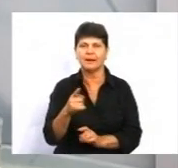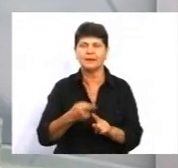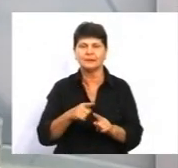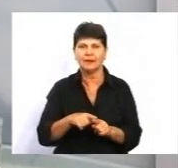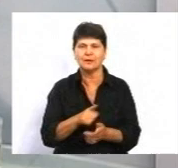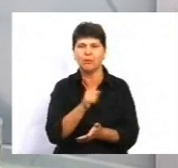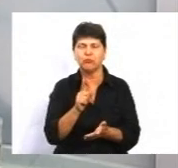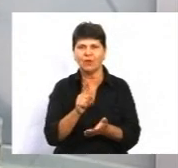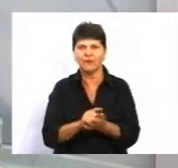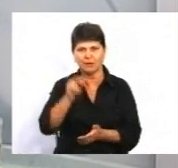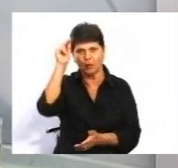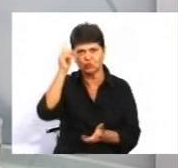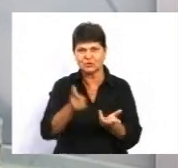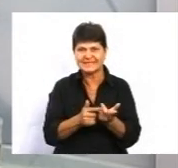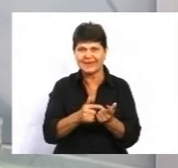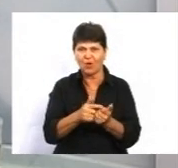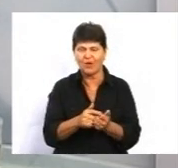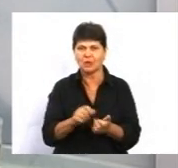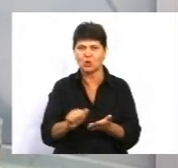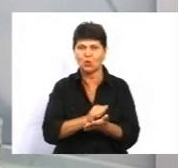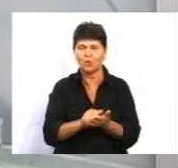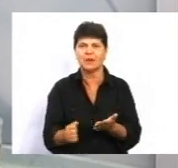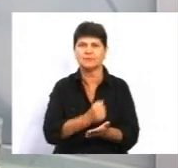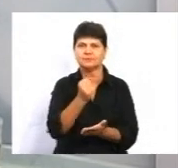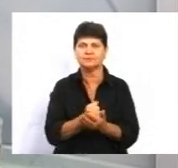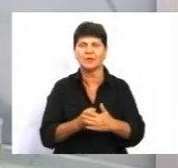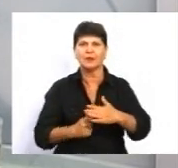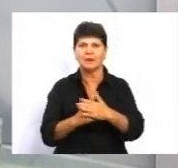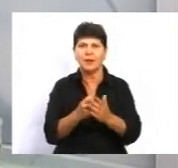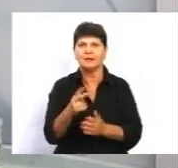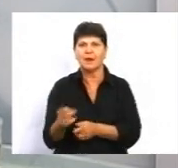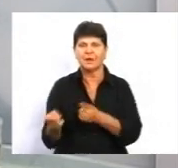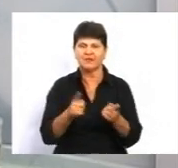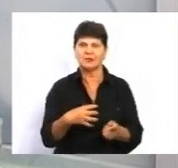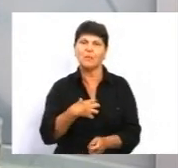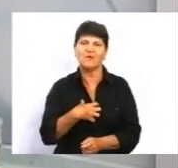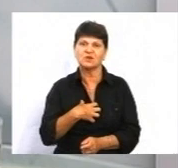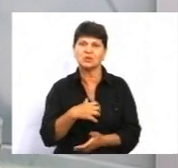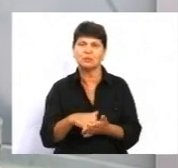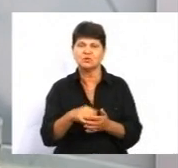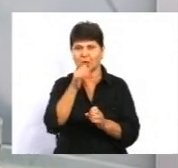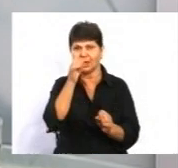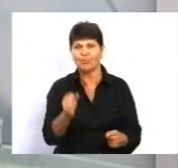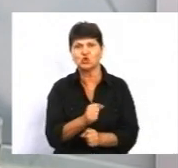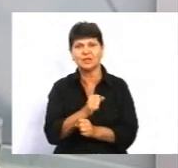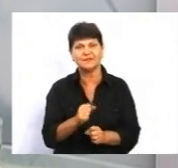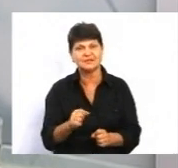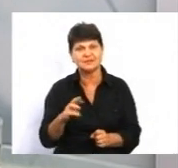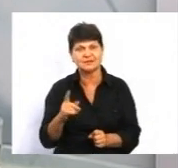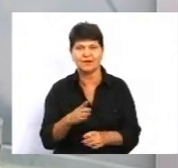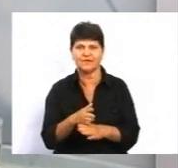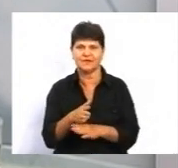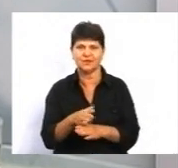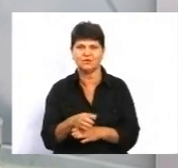подати заяву та документ, що підтверджує підставу для переведення. Серед поважних причин – неможливість відвідувати